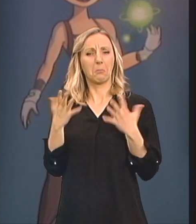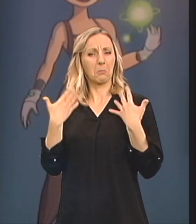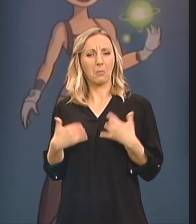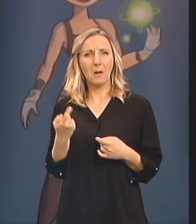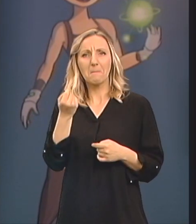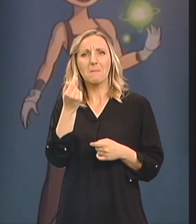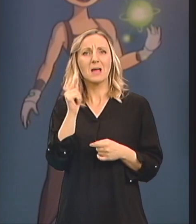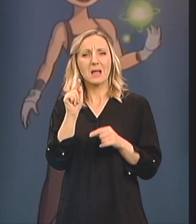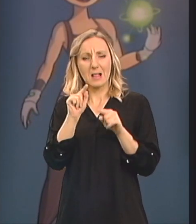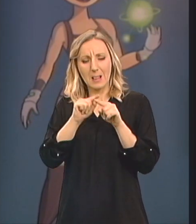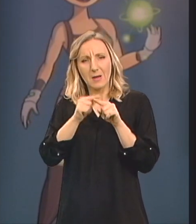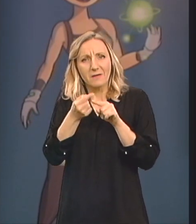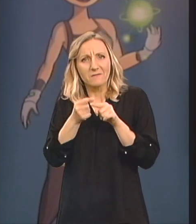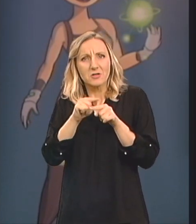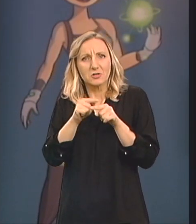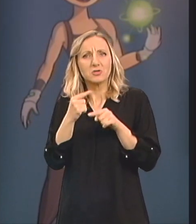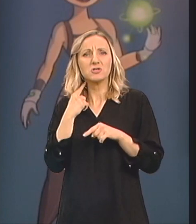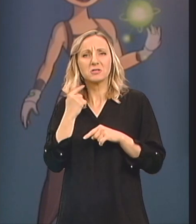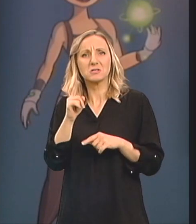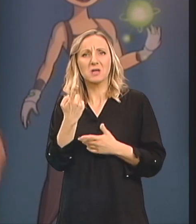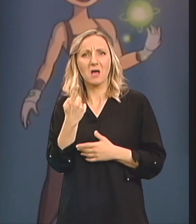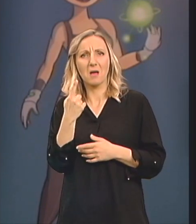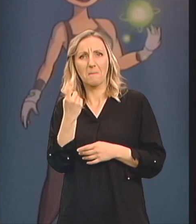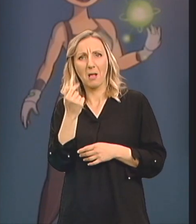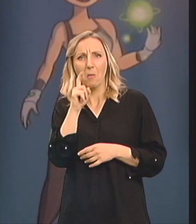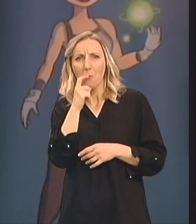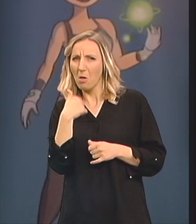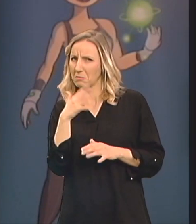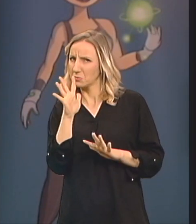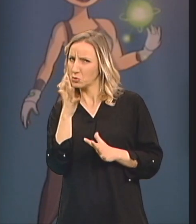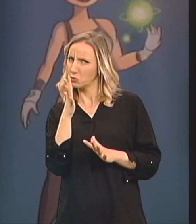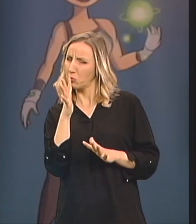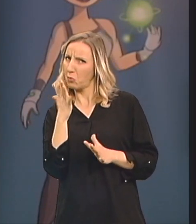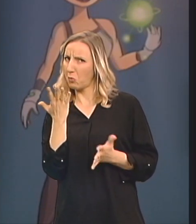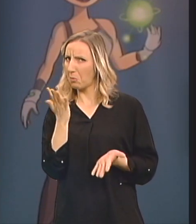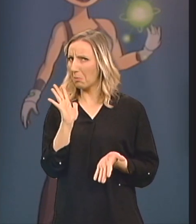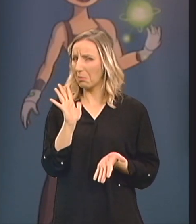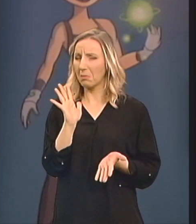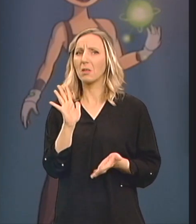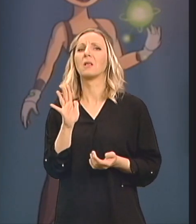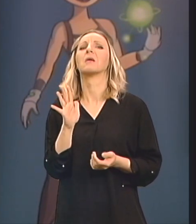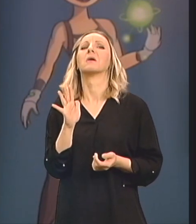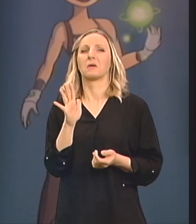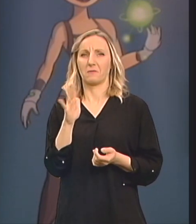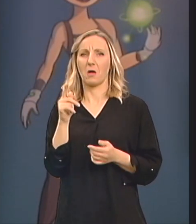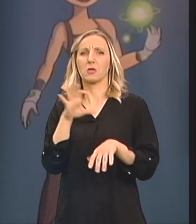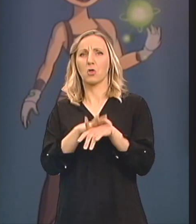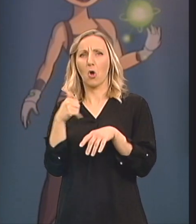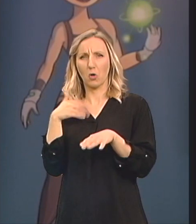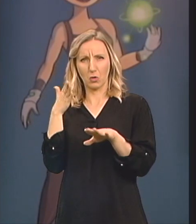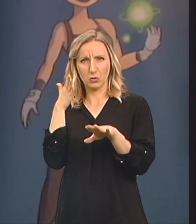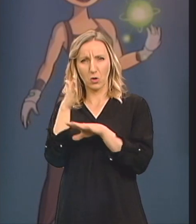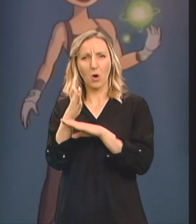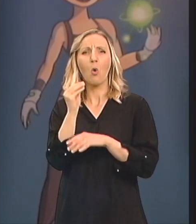malu bolnu kvržicu Koja mi je onako bila sumljiva da tako kažem Na prvi pogled doktorici koja je